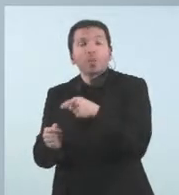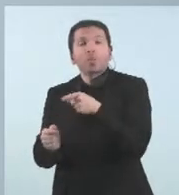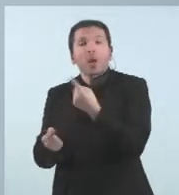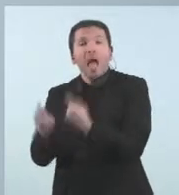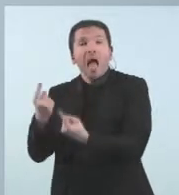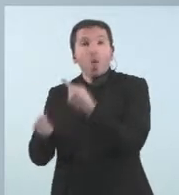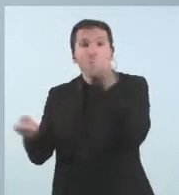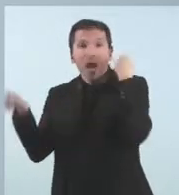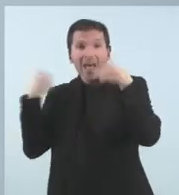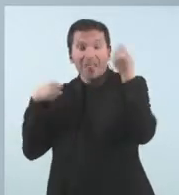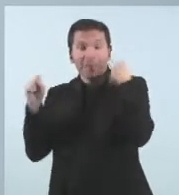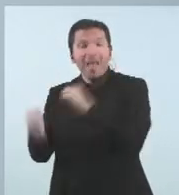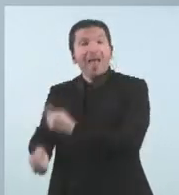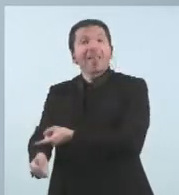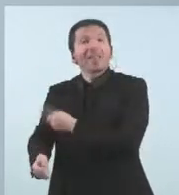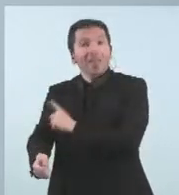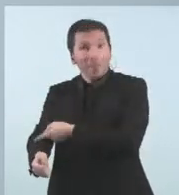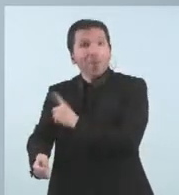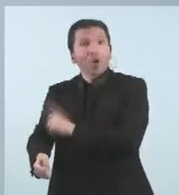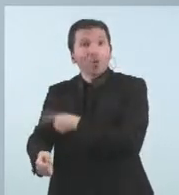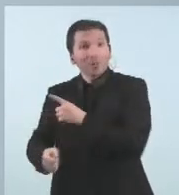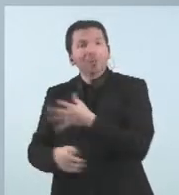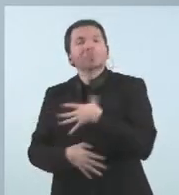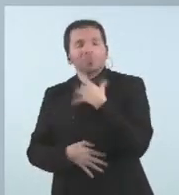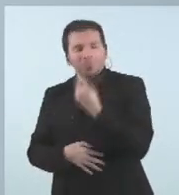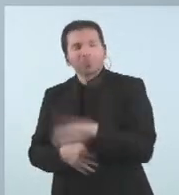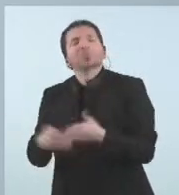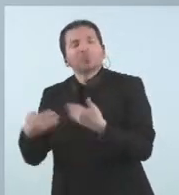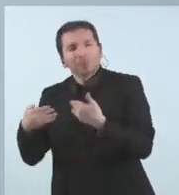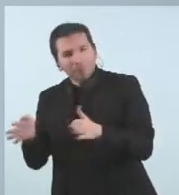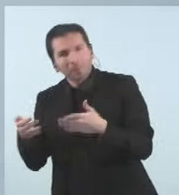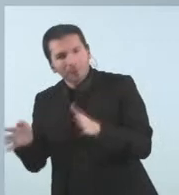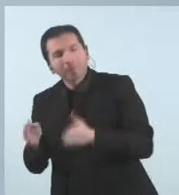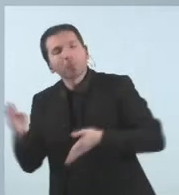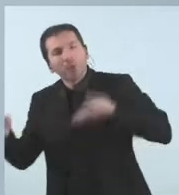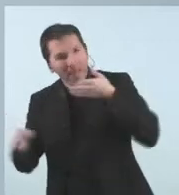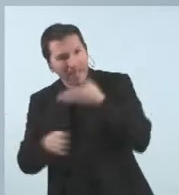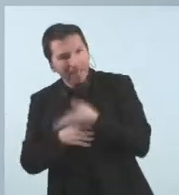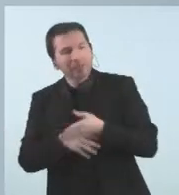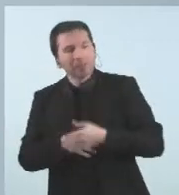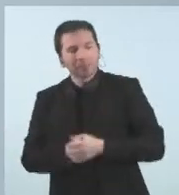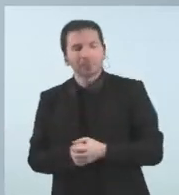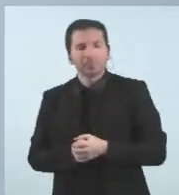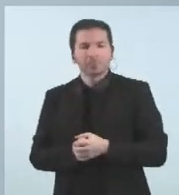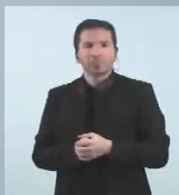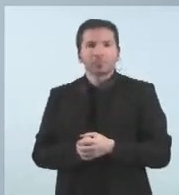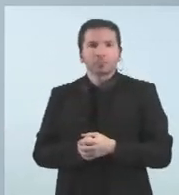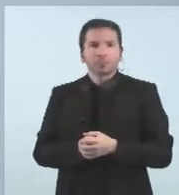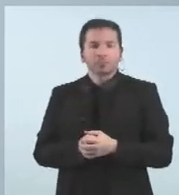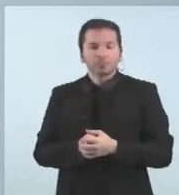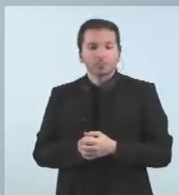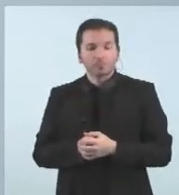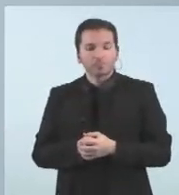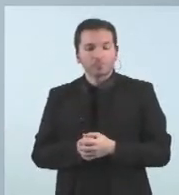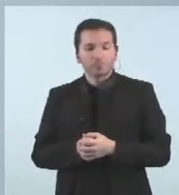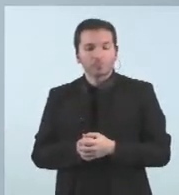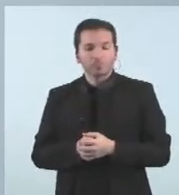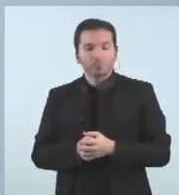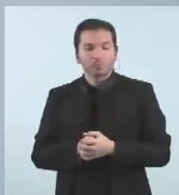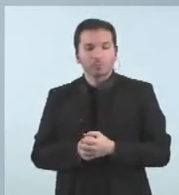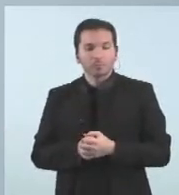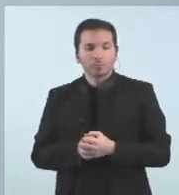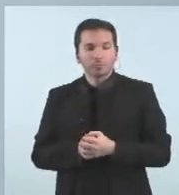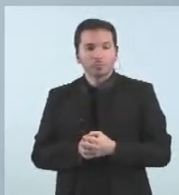esportives o culturals que eren fora de l'escola. Bé, dit això, doncs, només em queda, doncs,